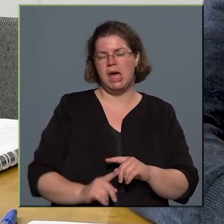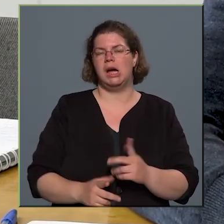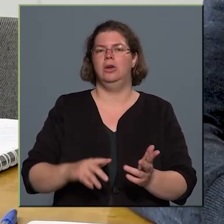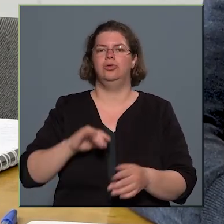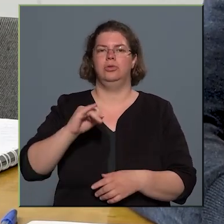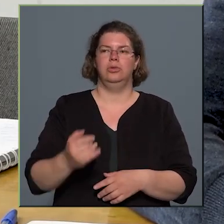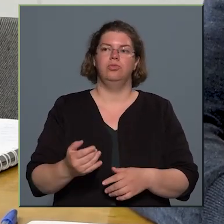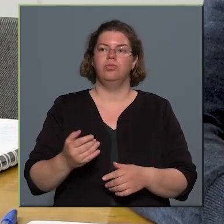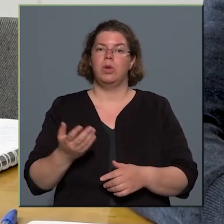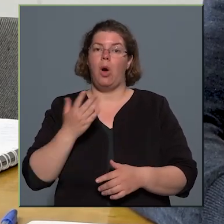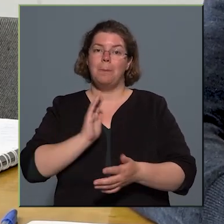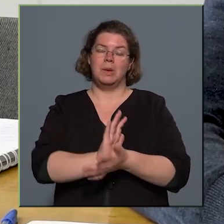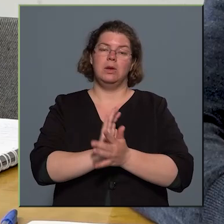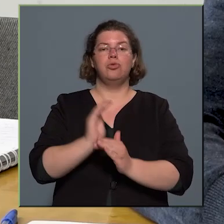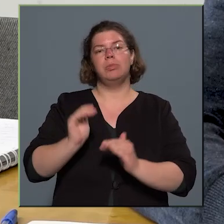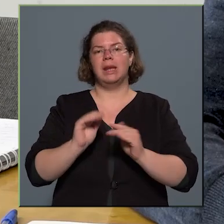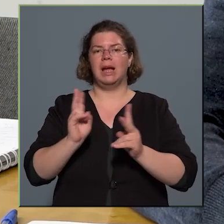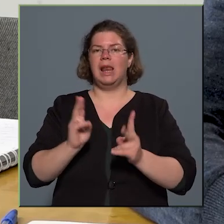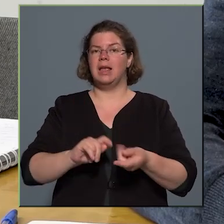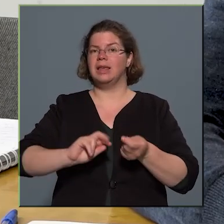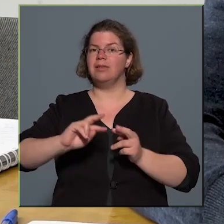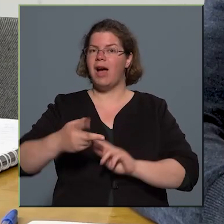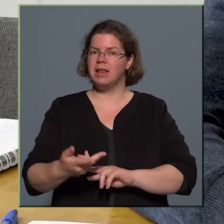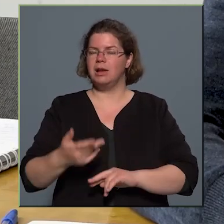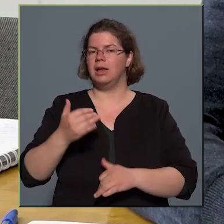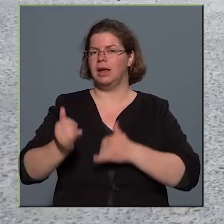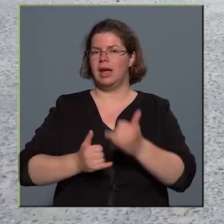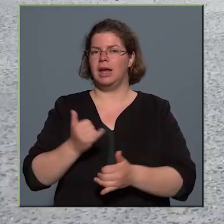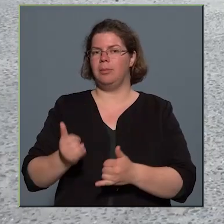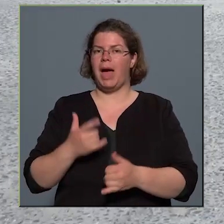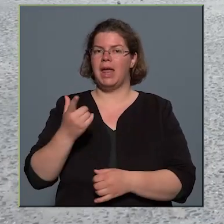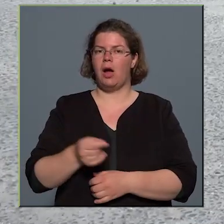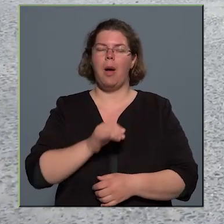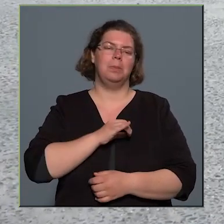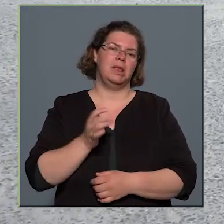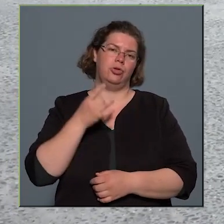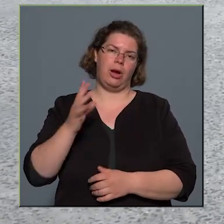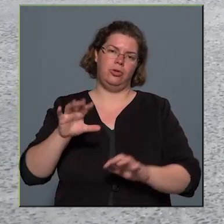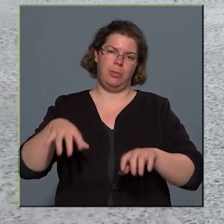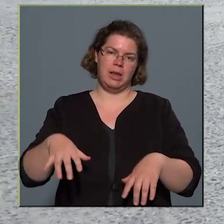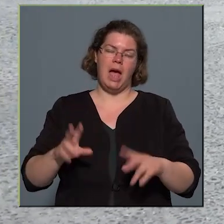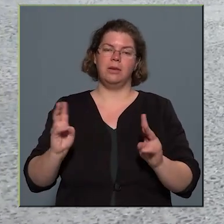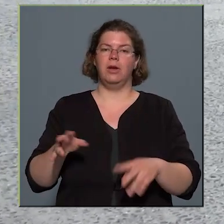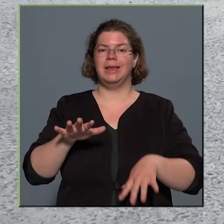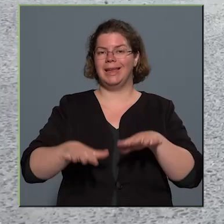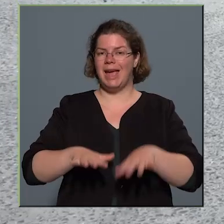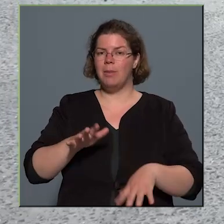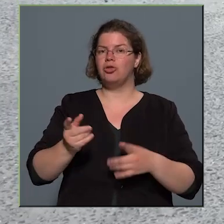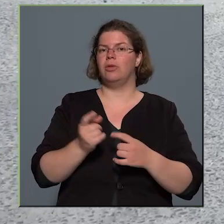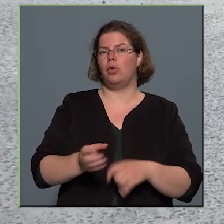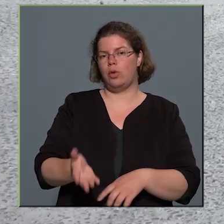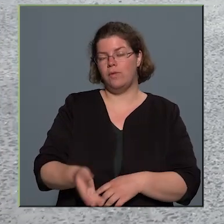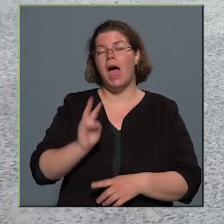mértékét, hogyha ki lehet váltani, és így kerékpára biztonságosra tehető, illetve kényelmesé vonzóvá, akkor ezzel